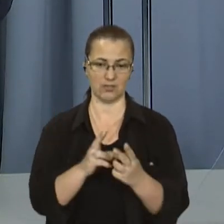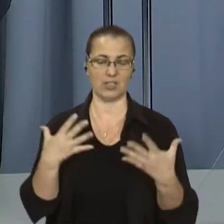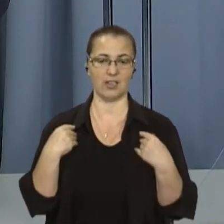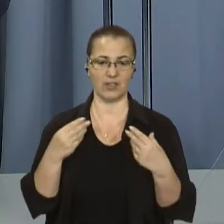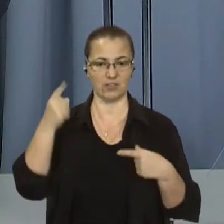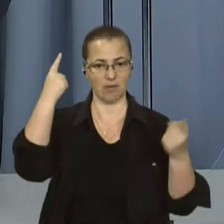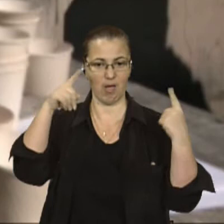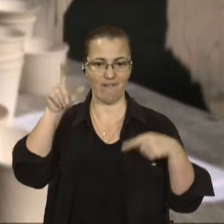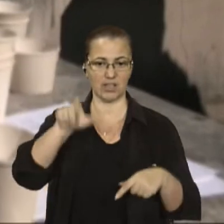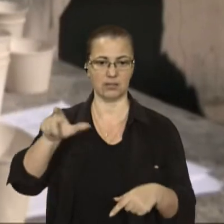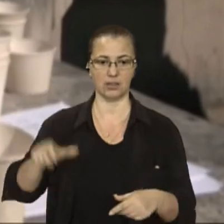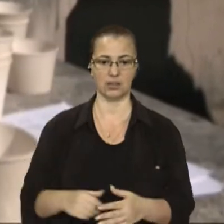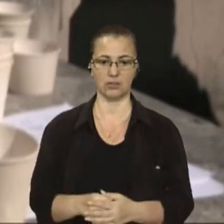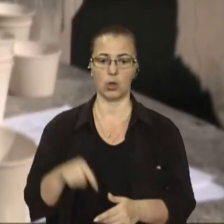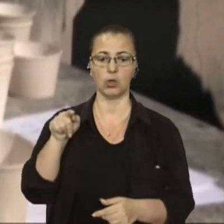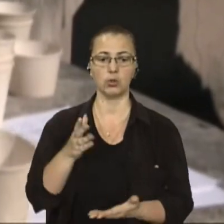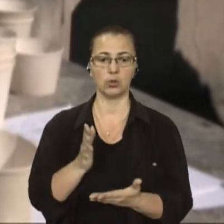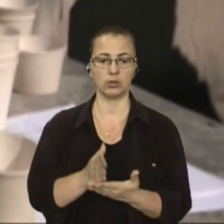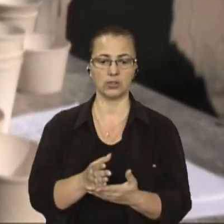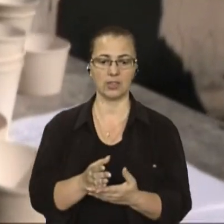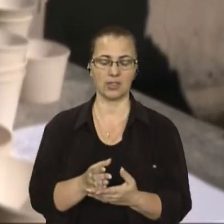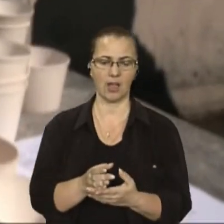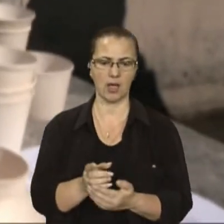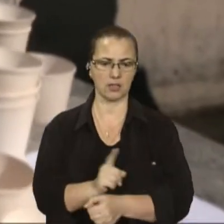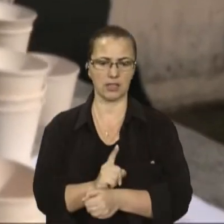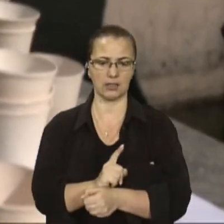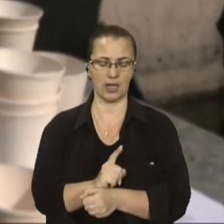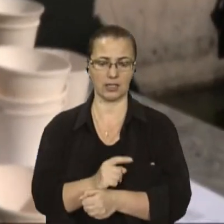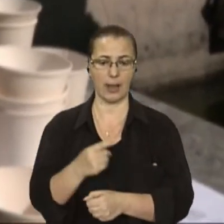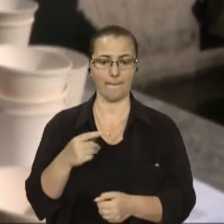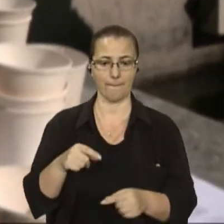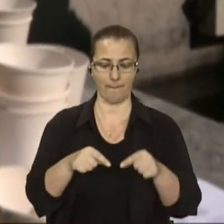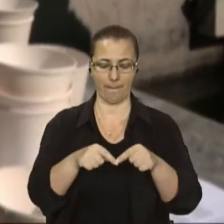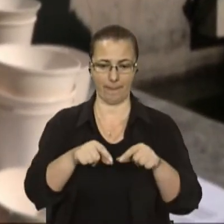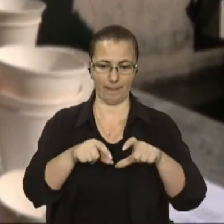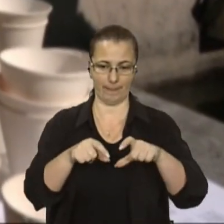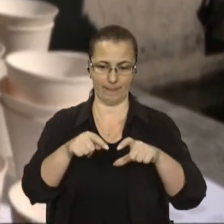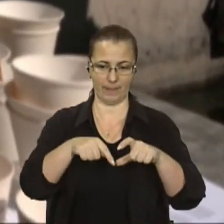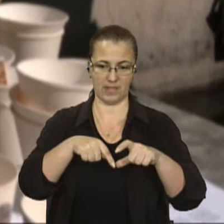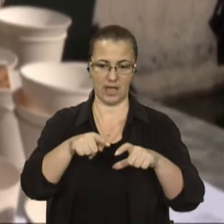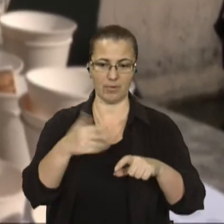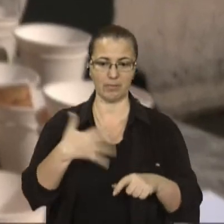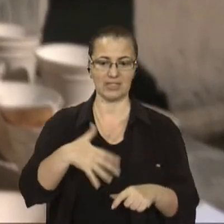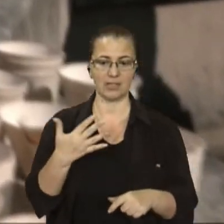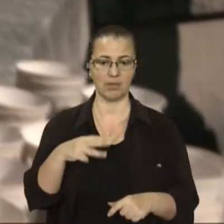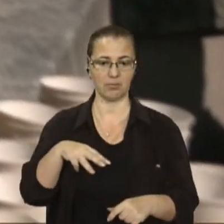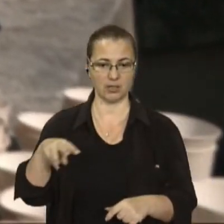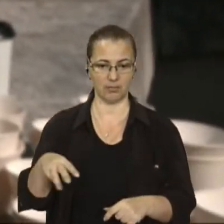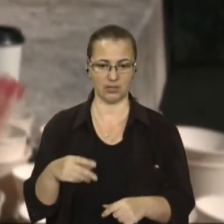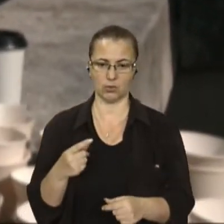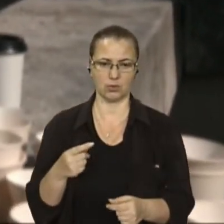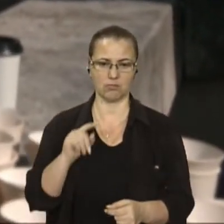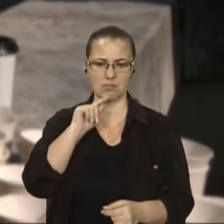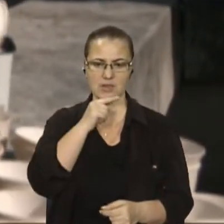він продовжить. Тут є стандартний з діаметром 55 міліметрів. Тут 1% економії, бо незначна